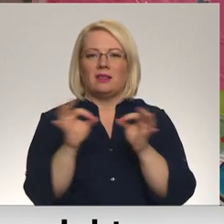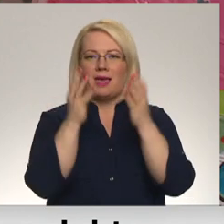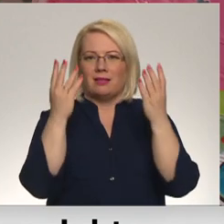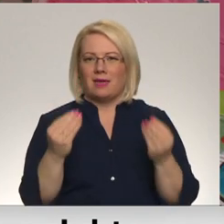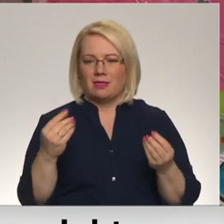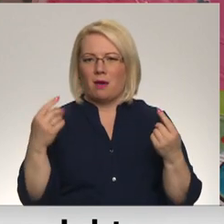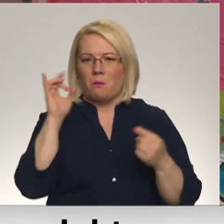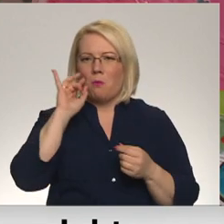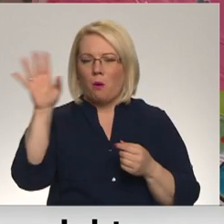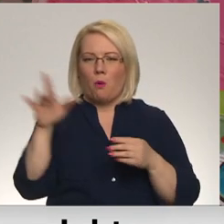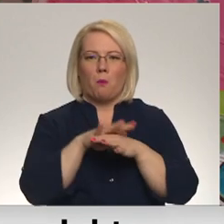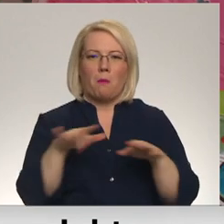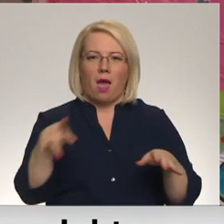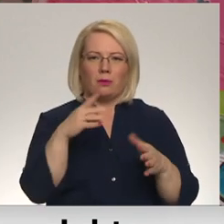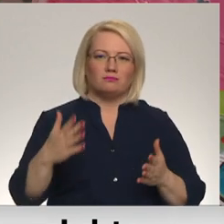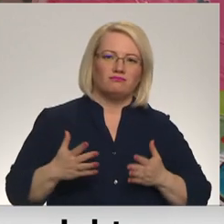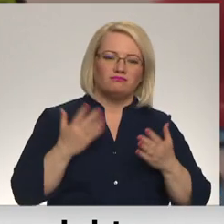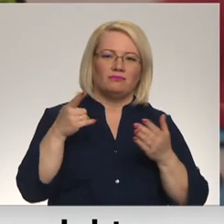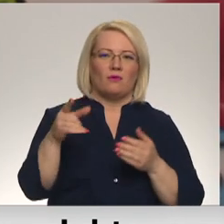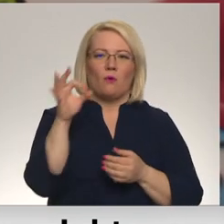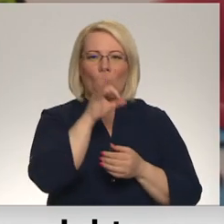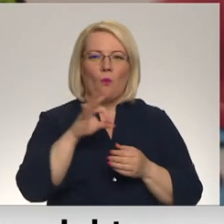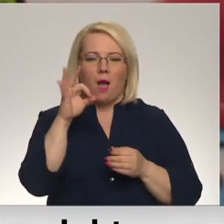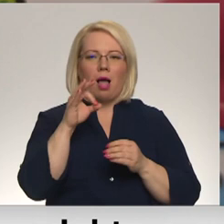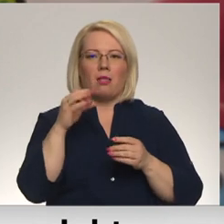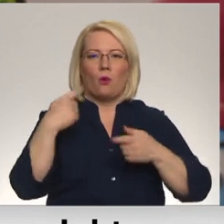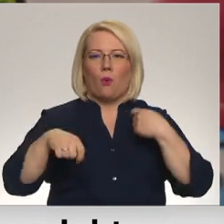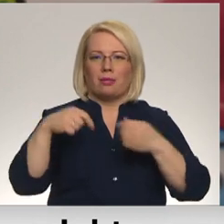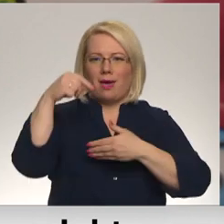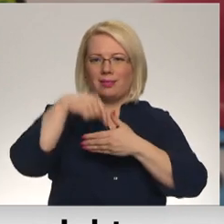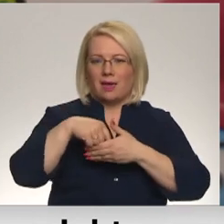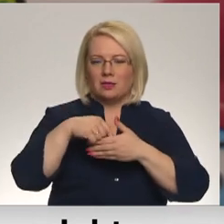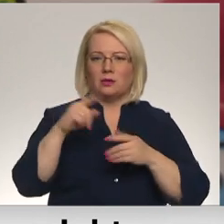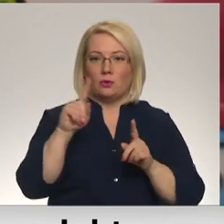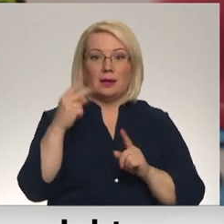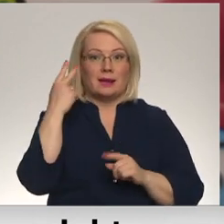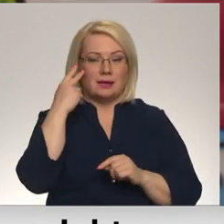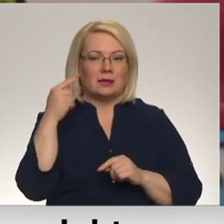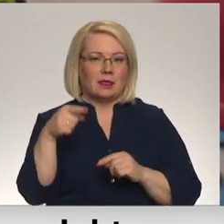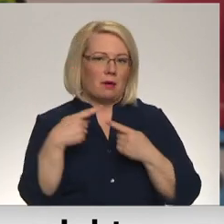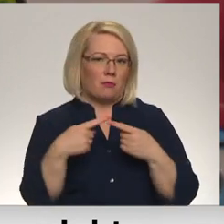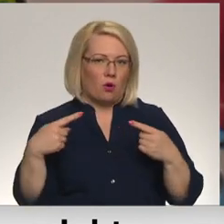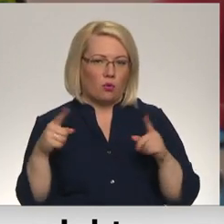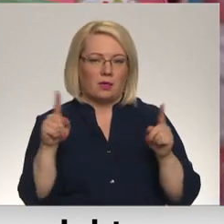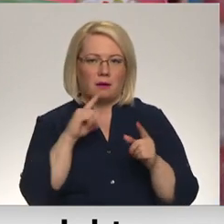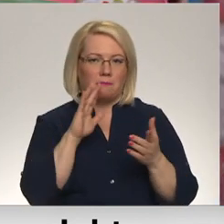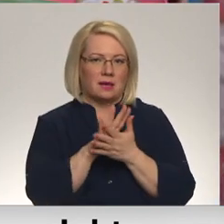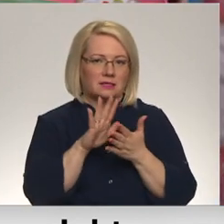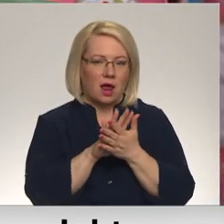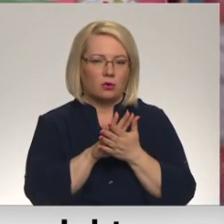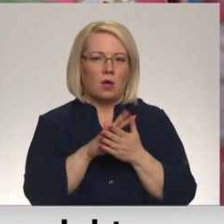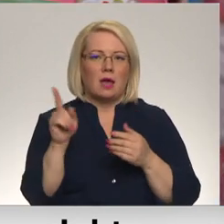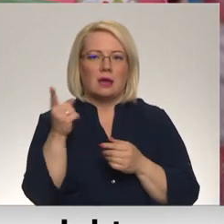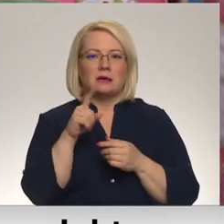iemīļotās Kinder surprājas šokolādes olas ar rotēļlietām, jo pastāv risks, ka šie produkti varētu būt piesārņot ar